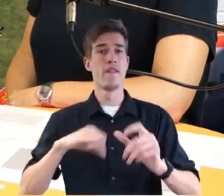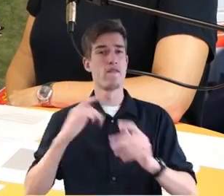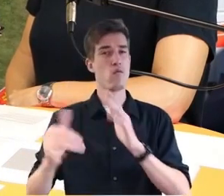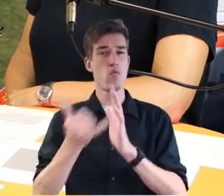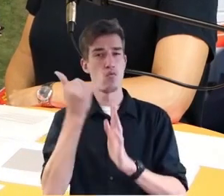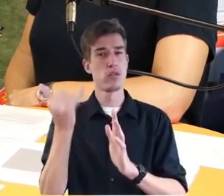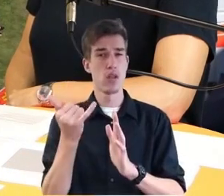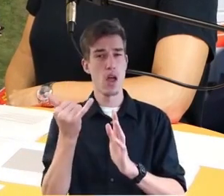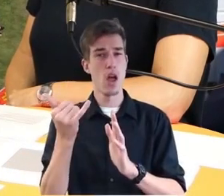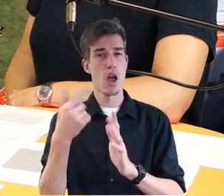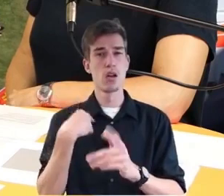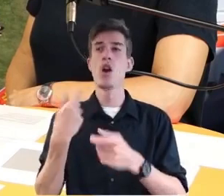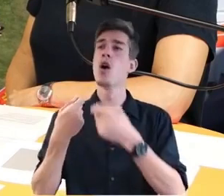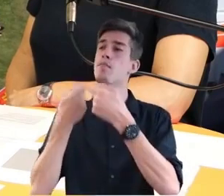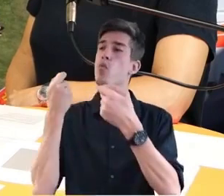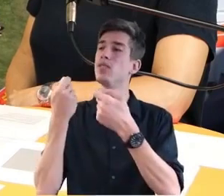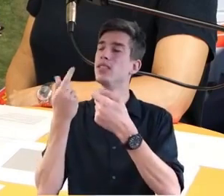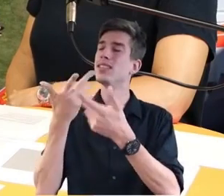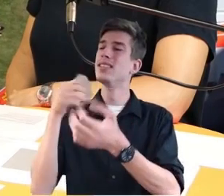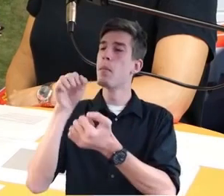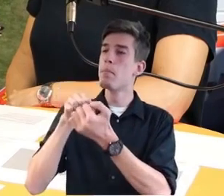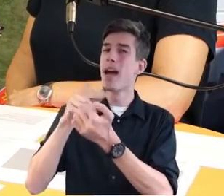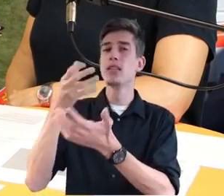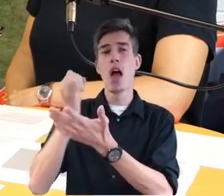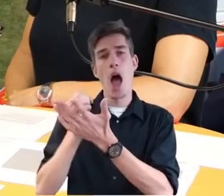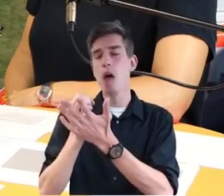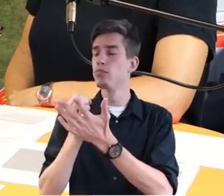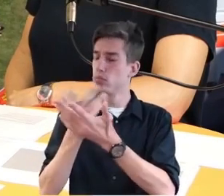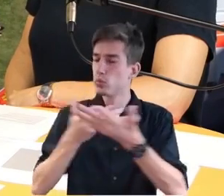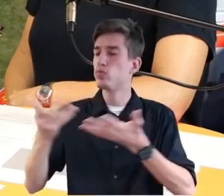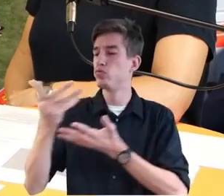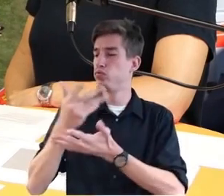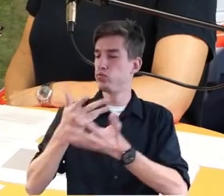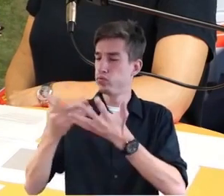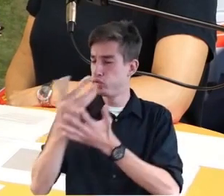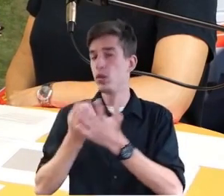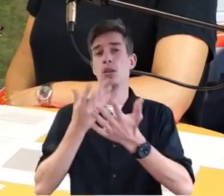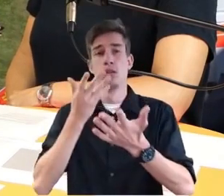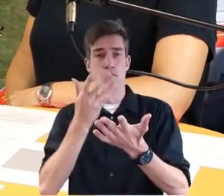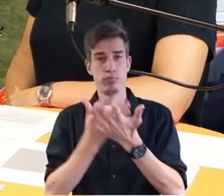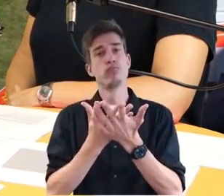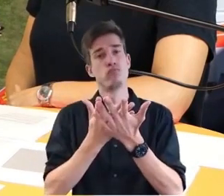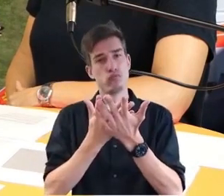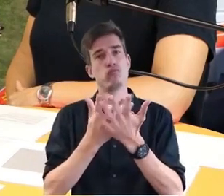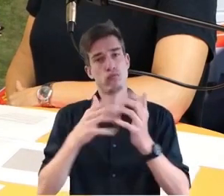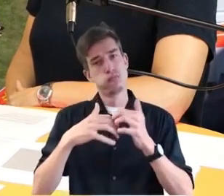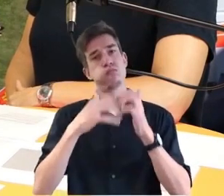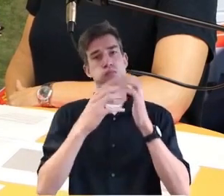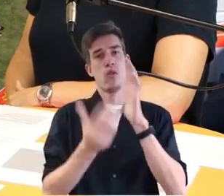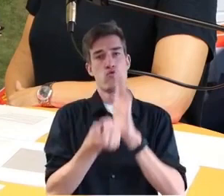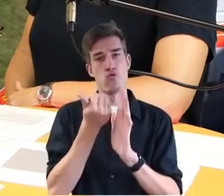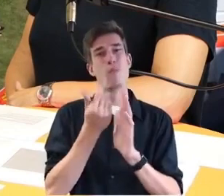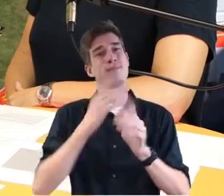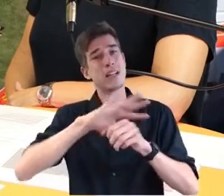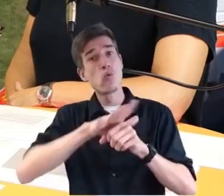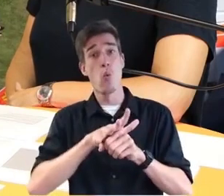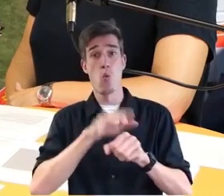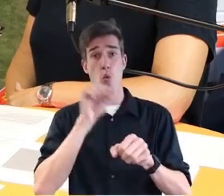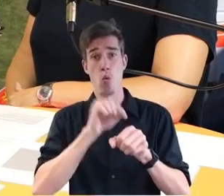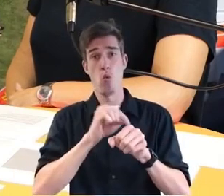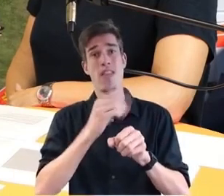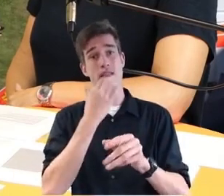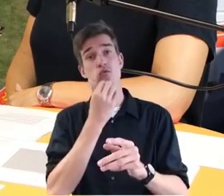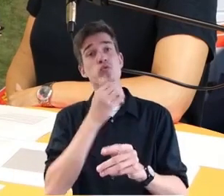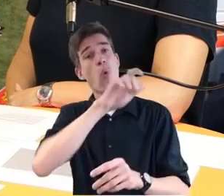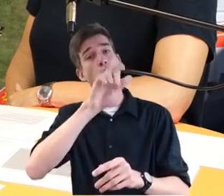mit dem Bundespresseamt aufgebaut, um die Menschen über spezifische Informationen zum Thema Corona zu versorgen.